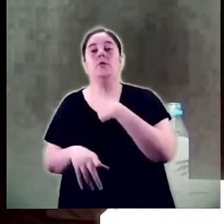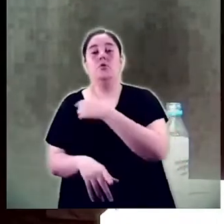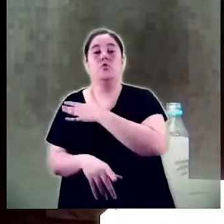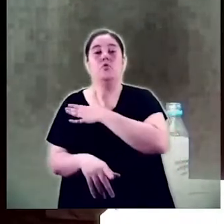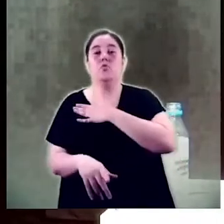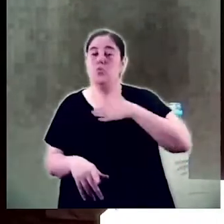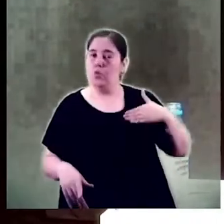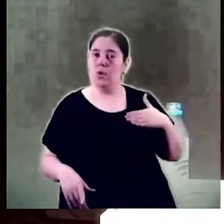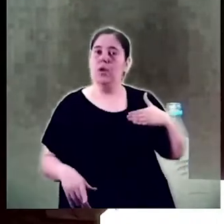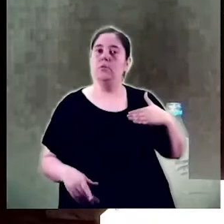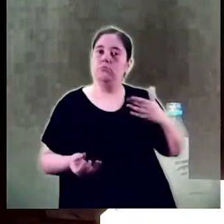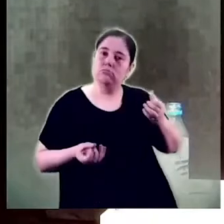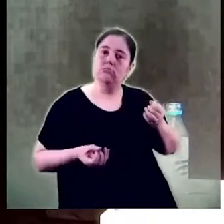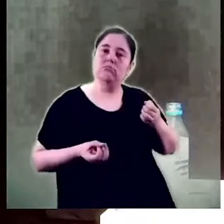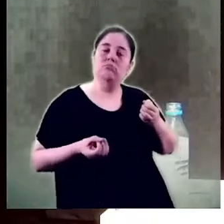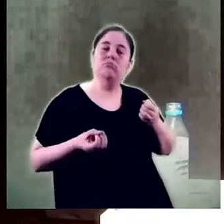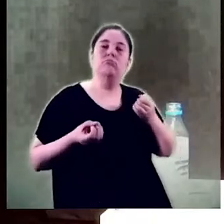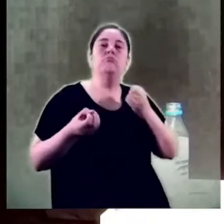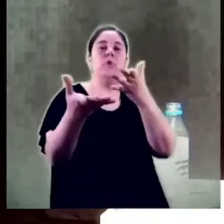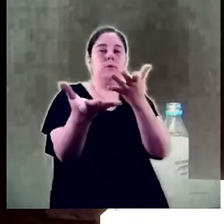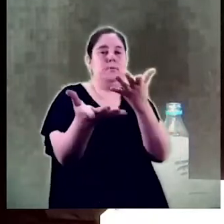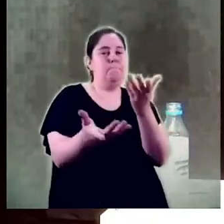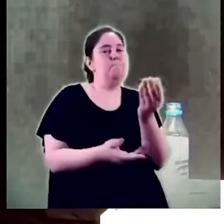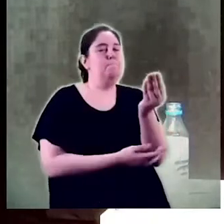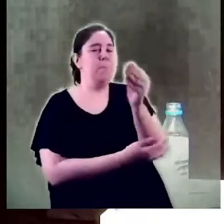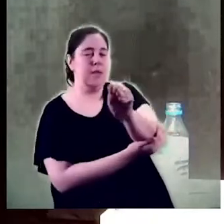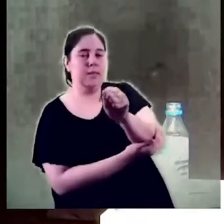m'entretingui breument en el que més proper